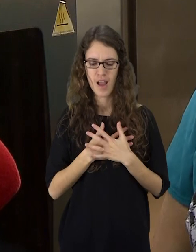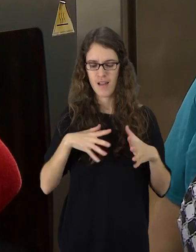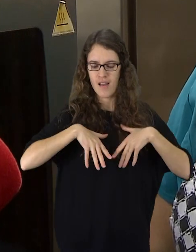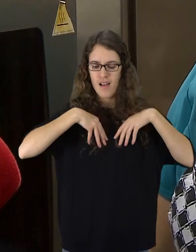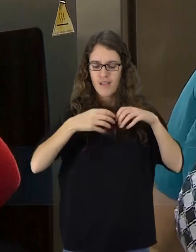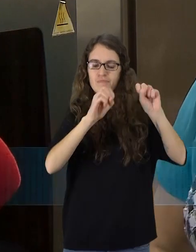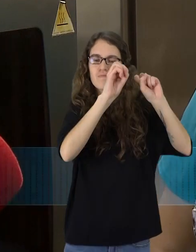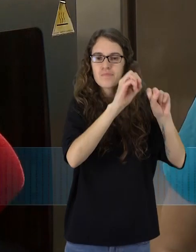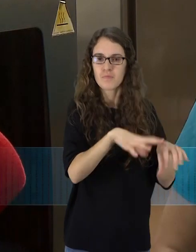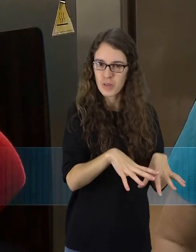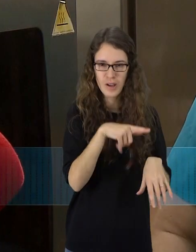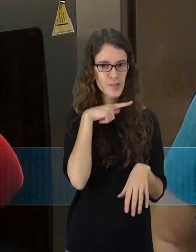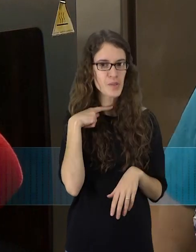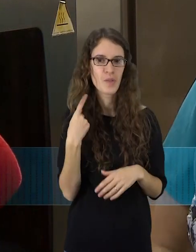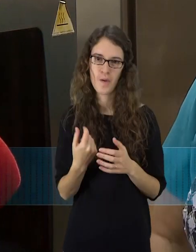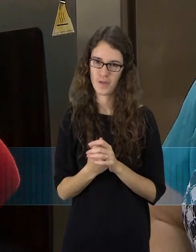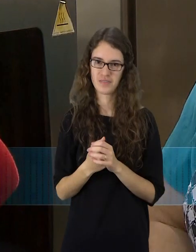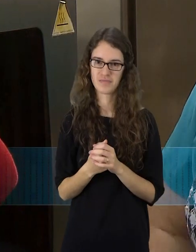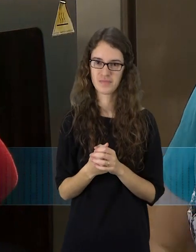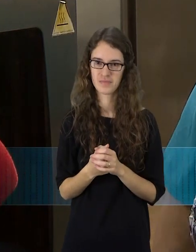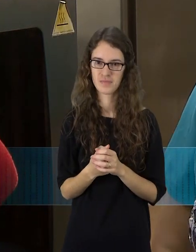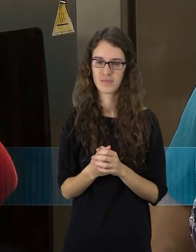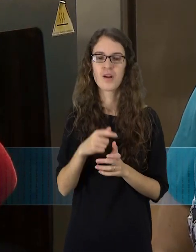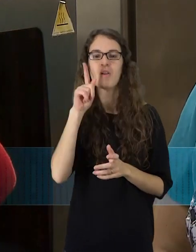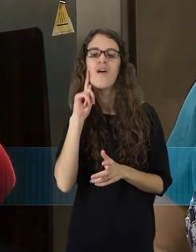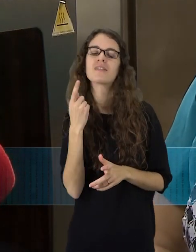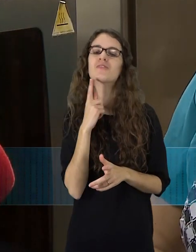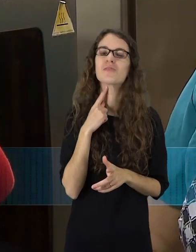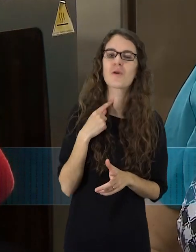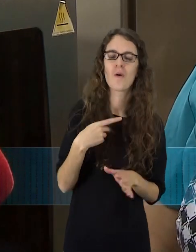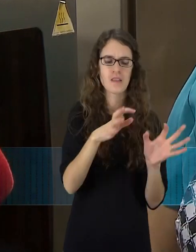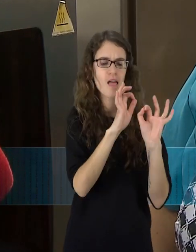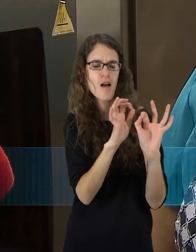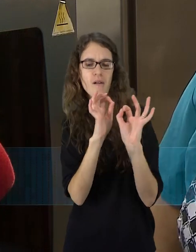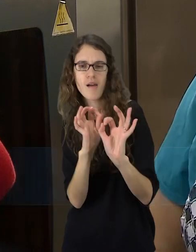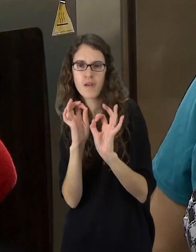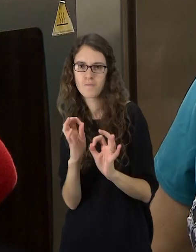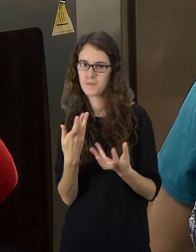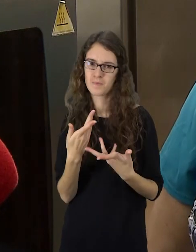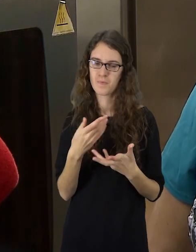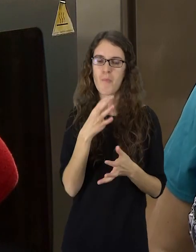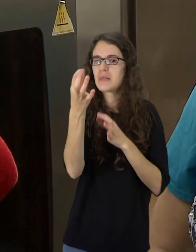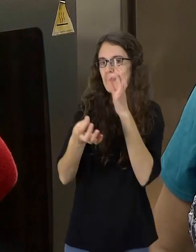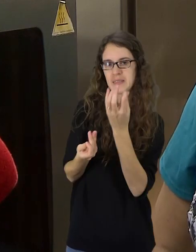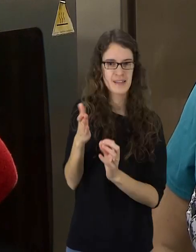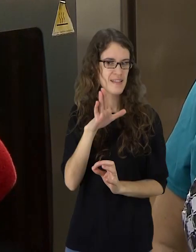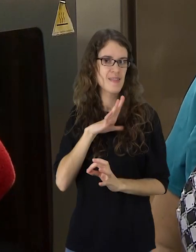išduoti, kad būtų skoninės savybės, būtų geros.